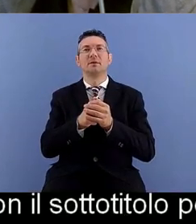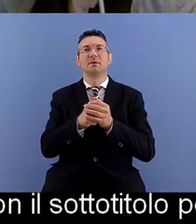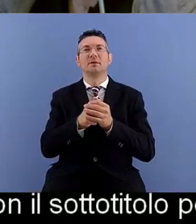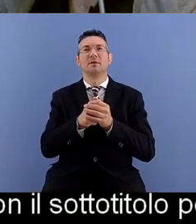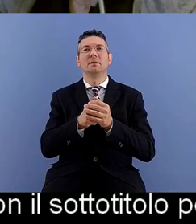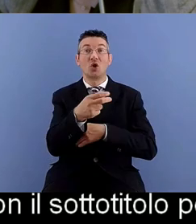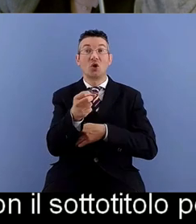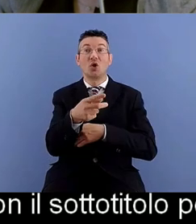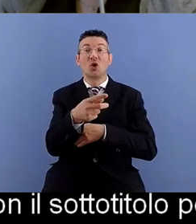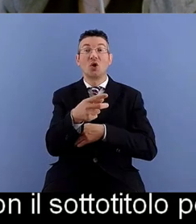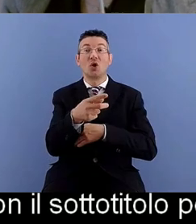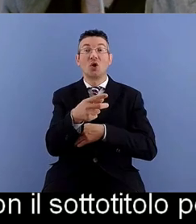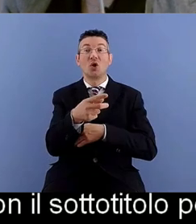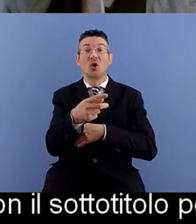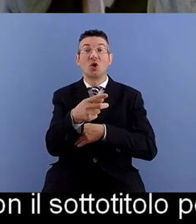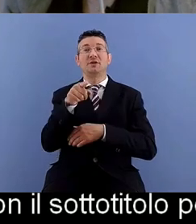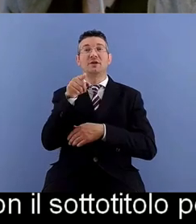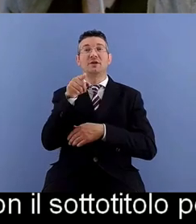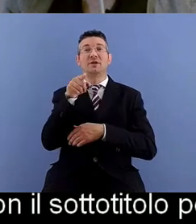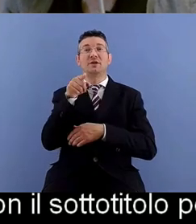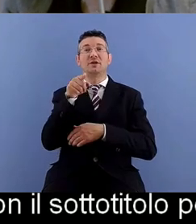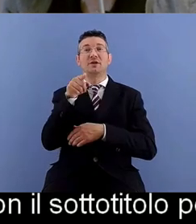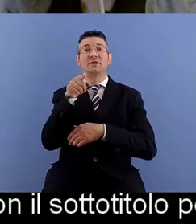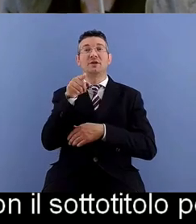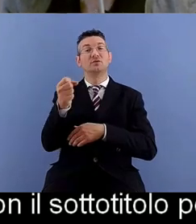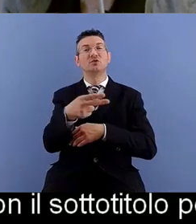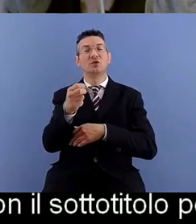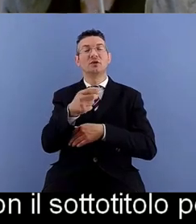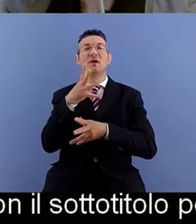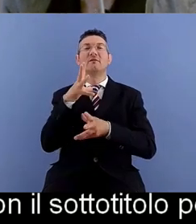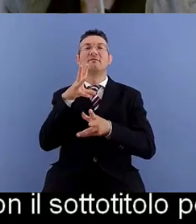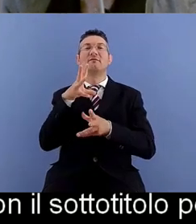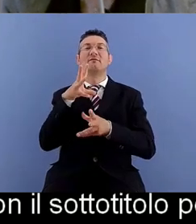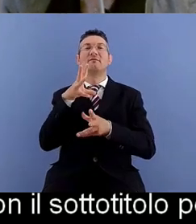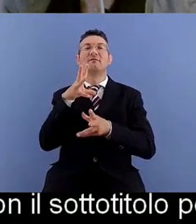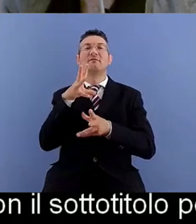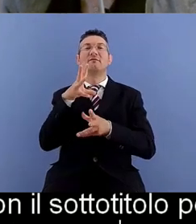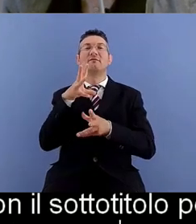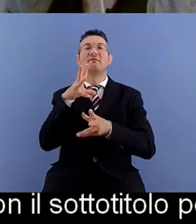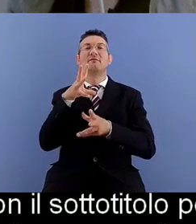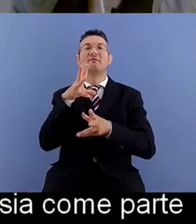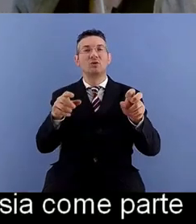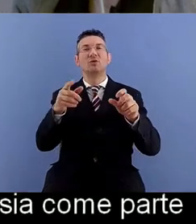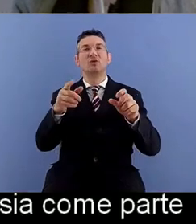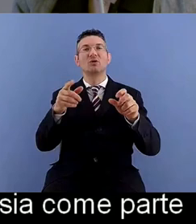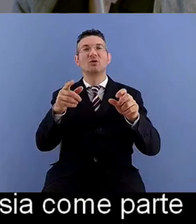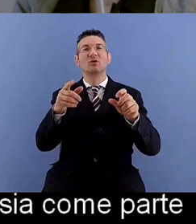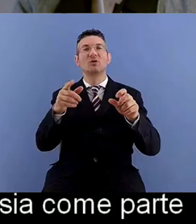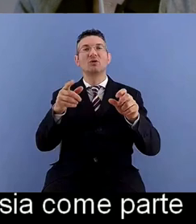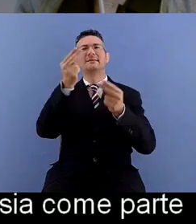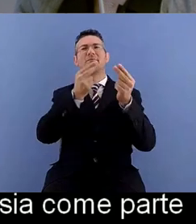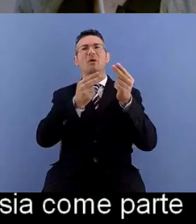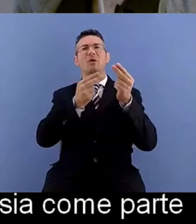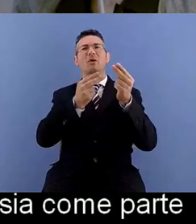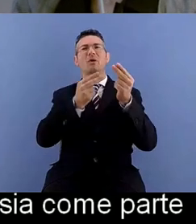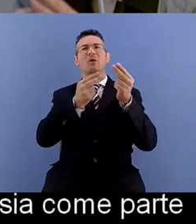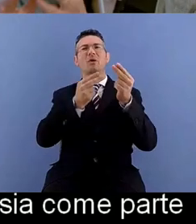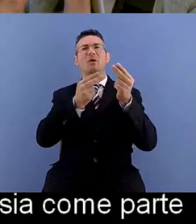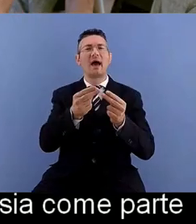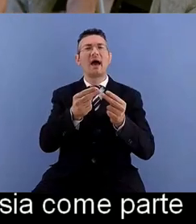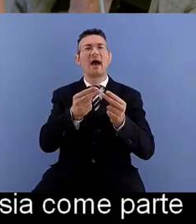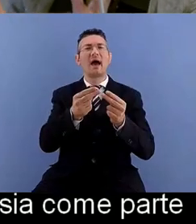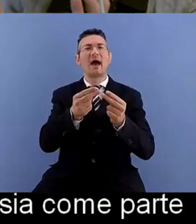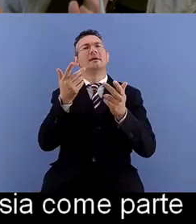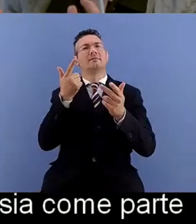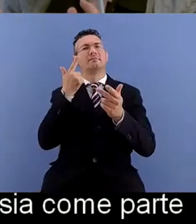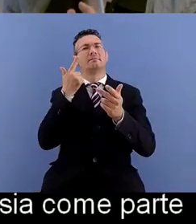diventare il sottotitolo come parte del titolo ossia come parte della tipografia in generale ripeto considerate che noi